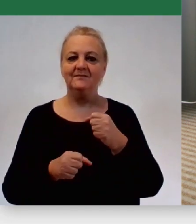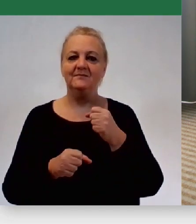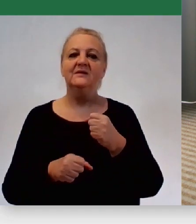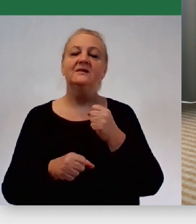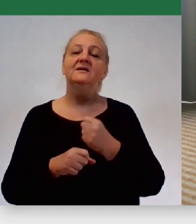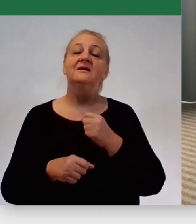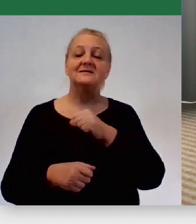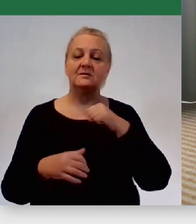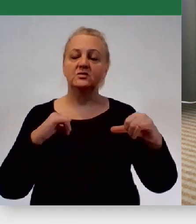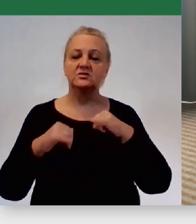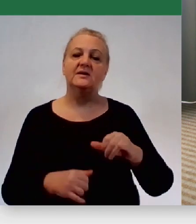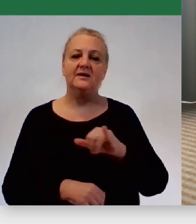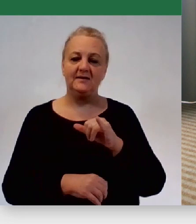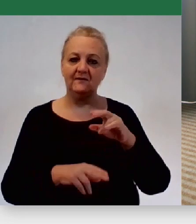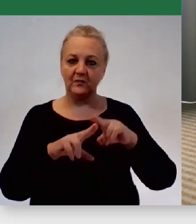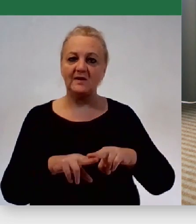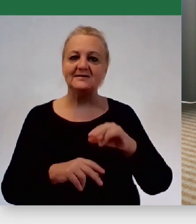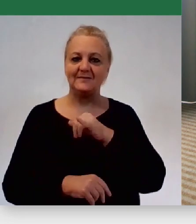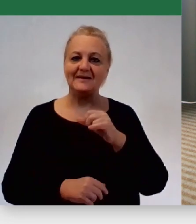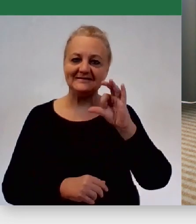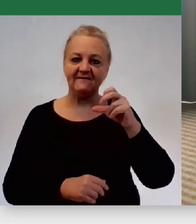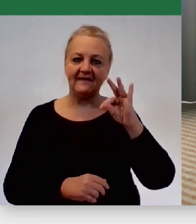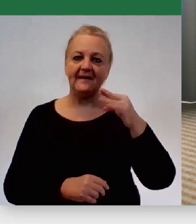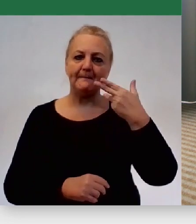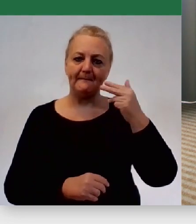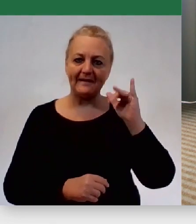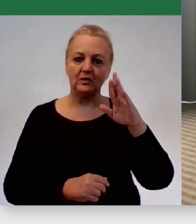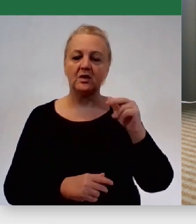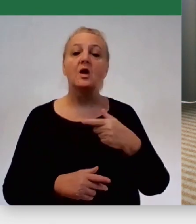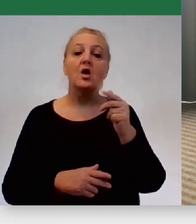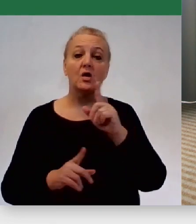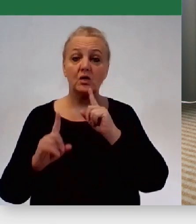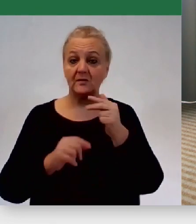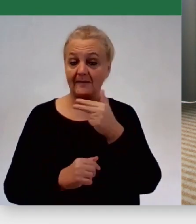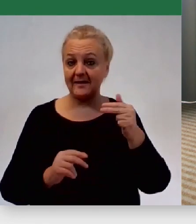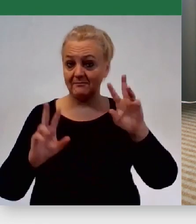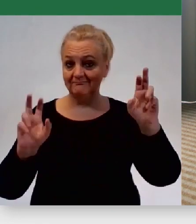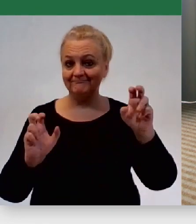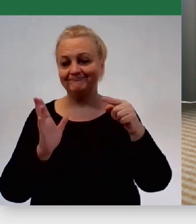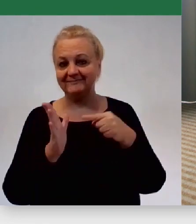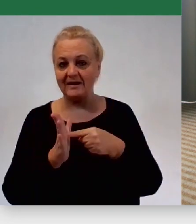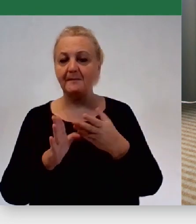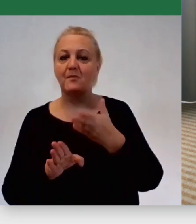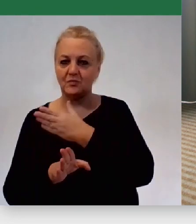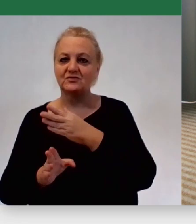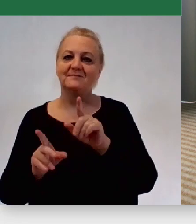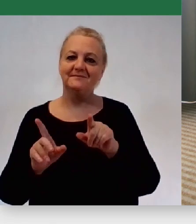Fundacji im. Stefana Batorego. Rozmawiać będziemy. Tytuł jest, jak i poprzedniej debaty,